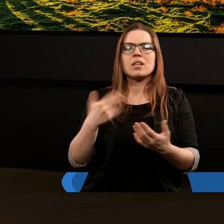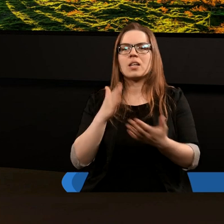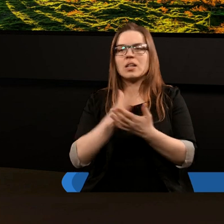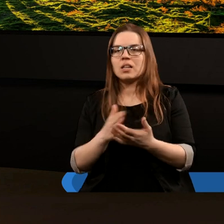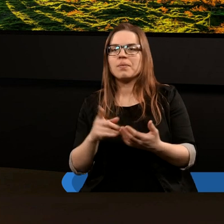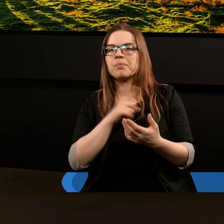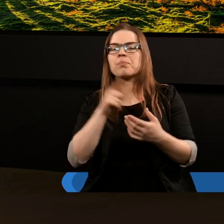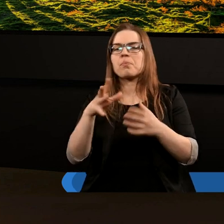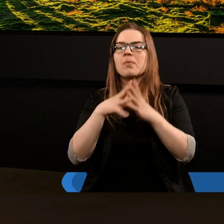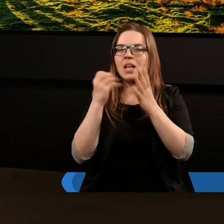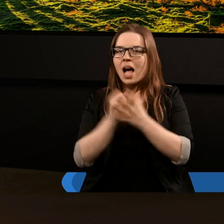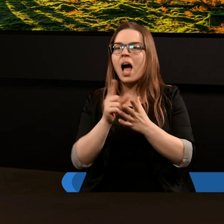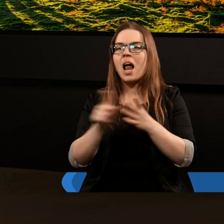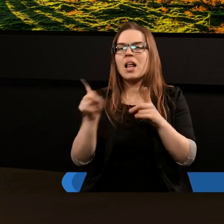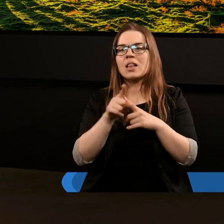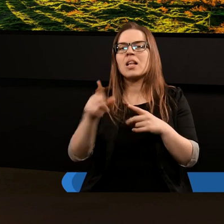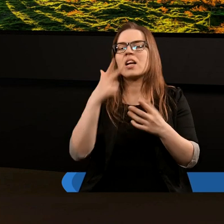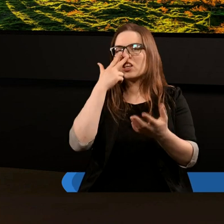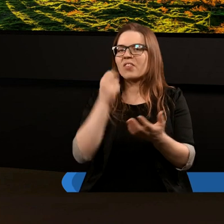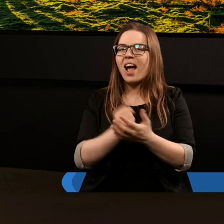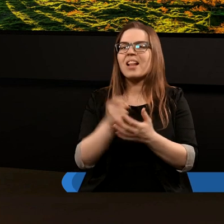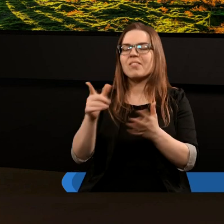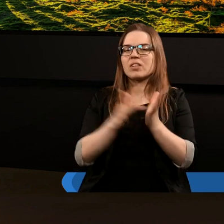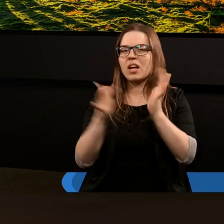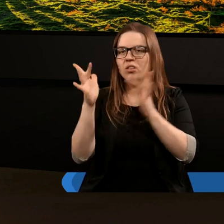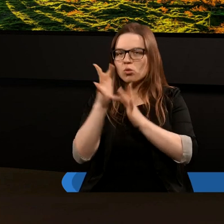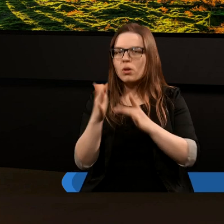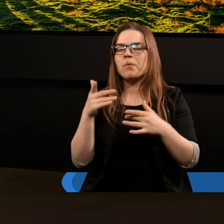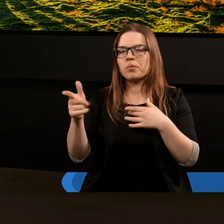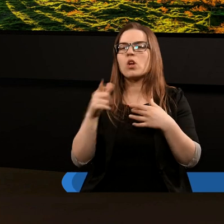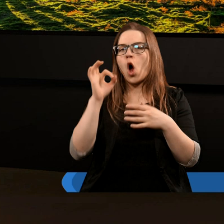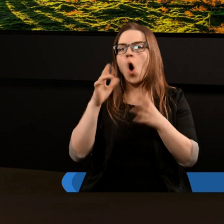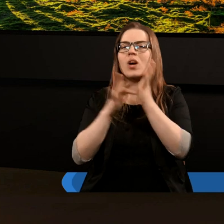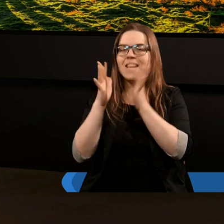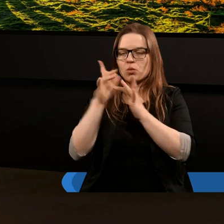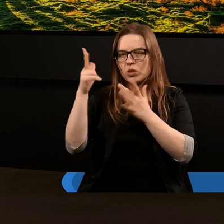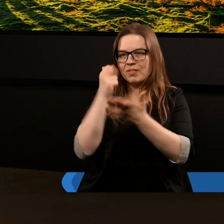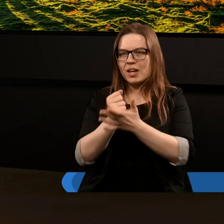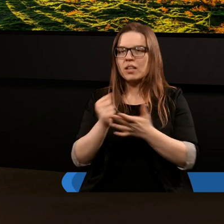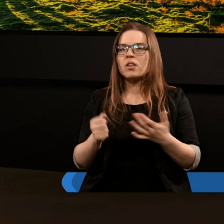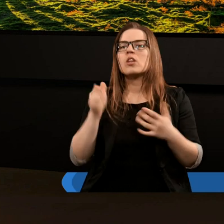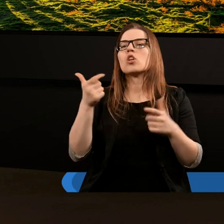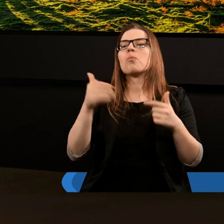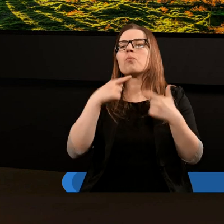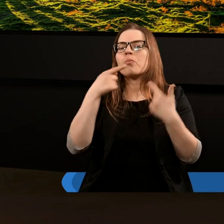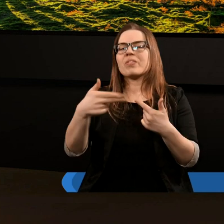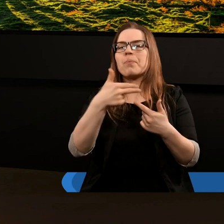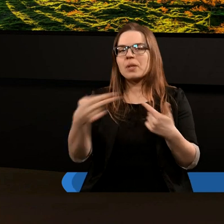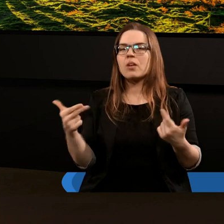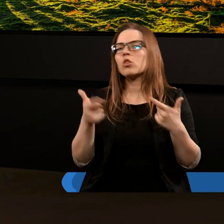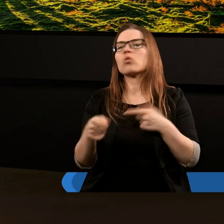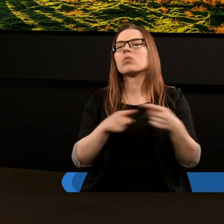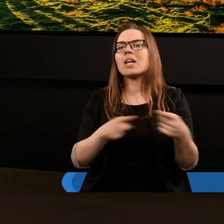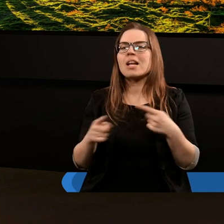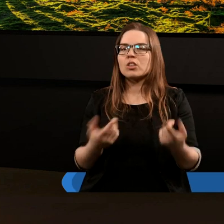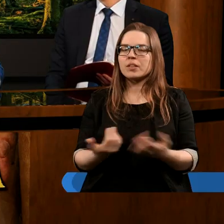Nie tylko strzeżona przykazań, ale również trwa przy świadectwie Jezusa lub też przy świadectwie o Jezusie. Co możemy powiedzieć w tym temacie?